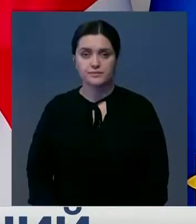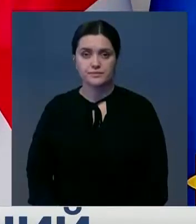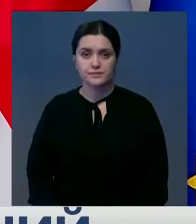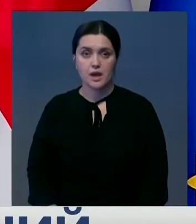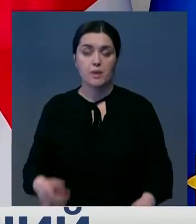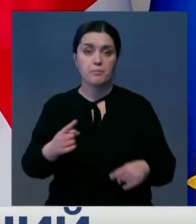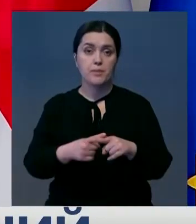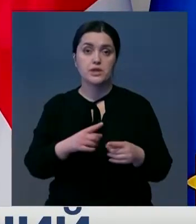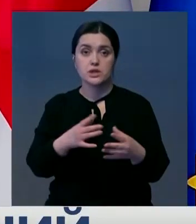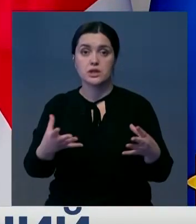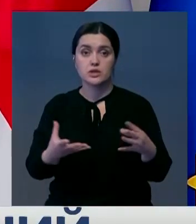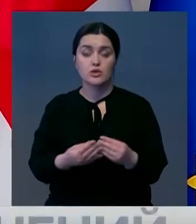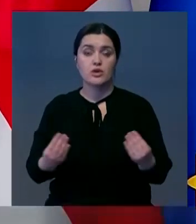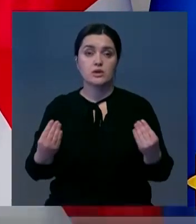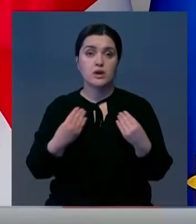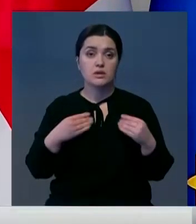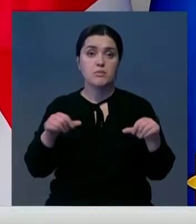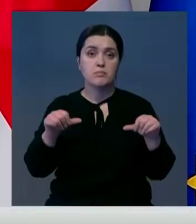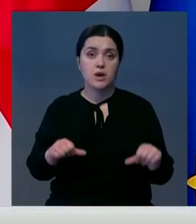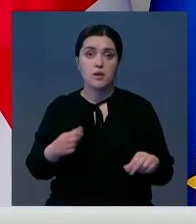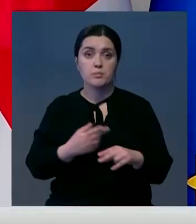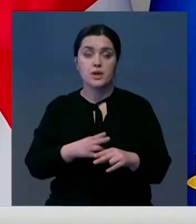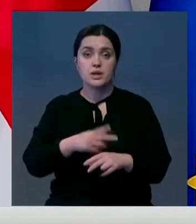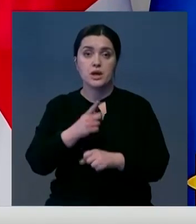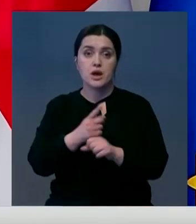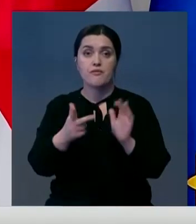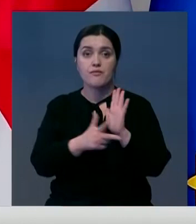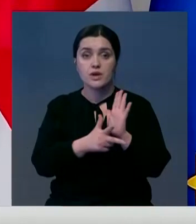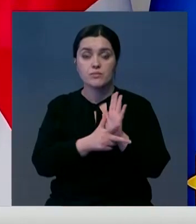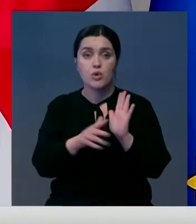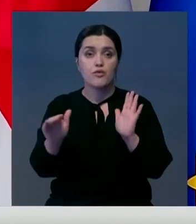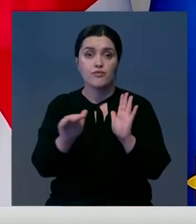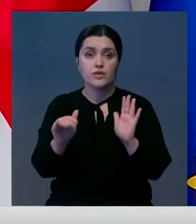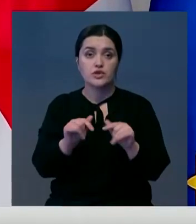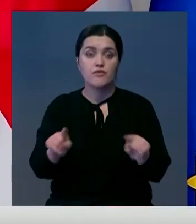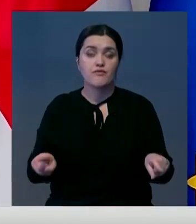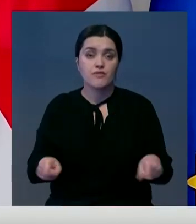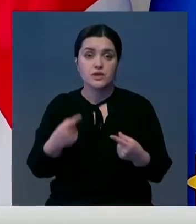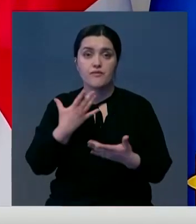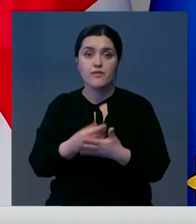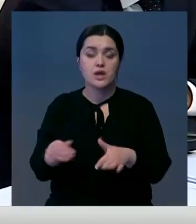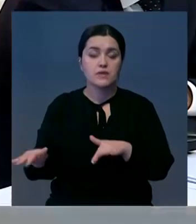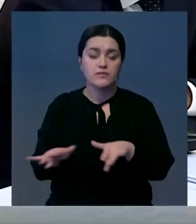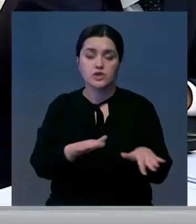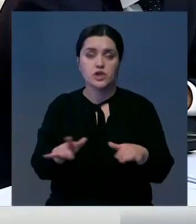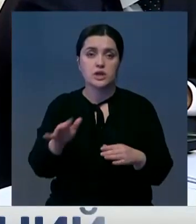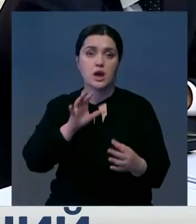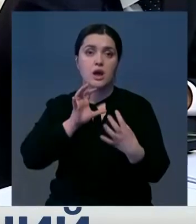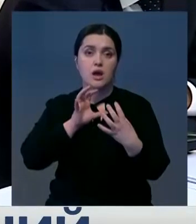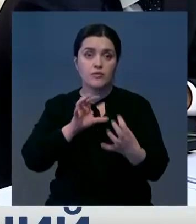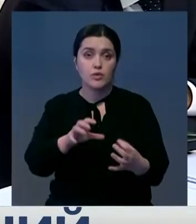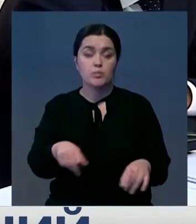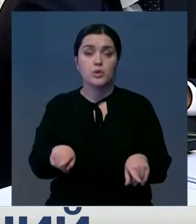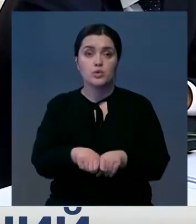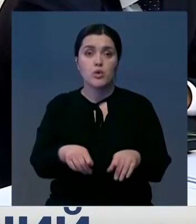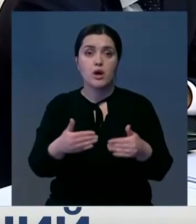Положительный результат дает нам право снимать ограничения. С 8 февраля восстанавливает свое движение весь общественный транспорт. Кроме